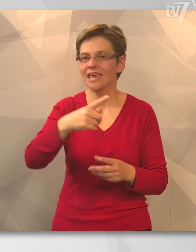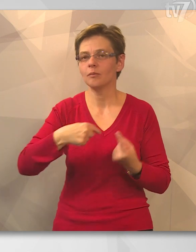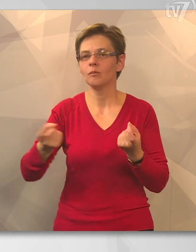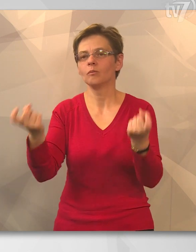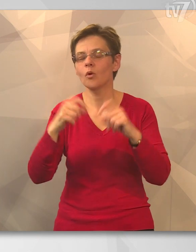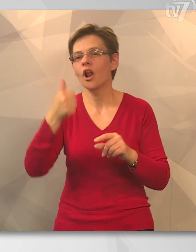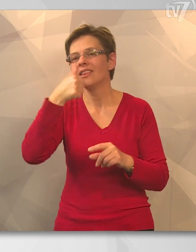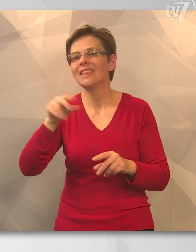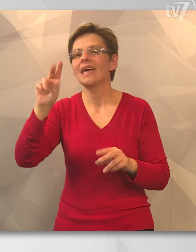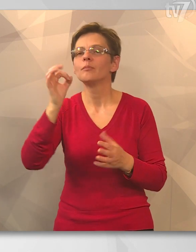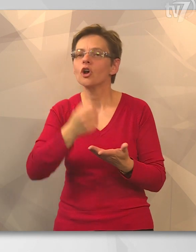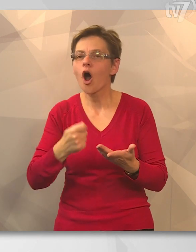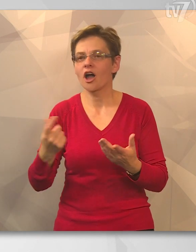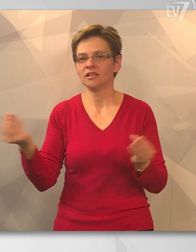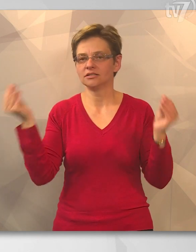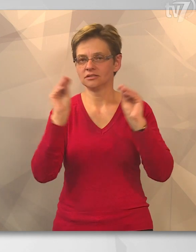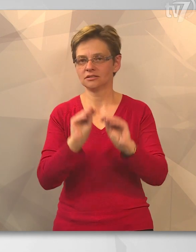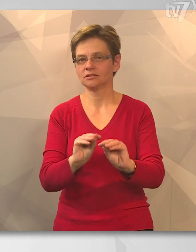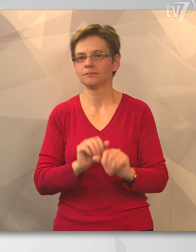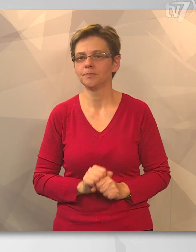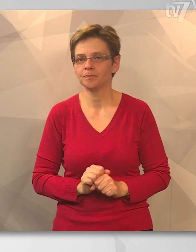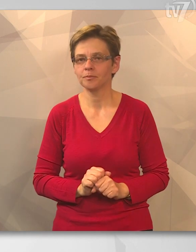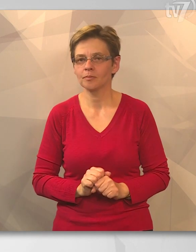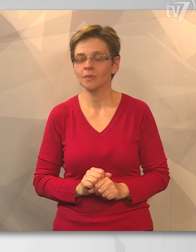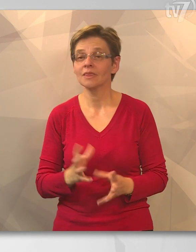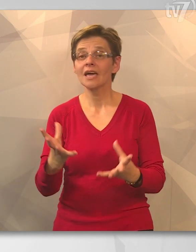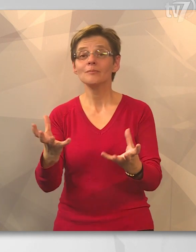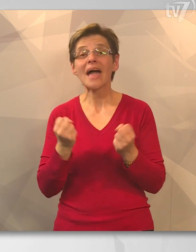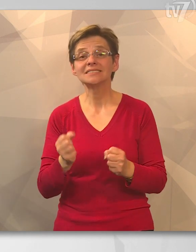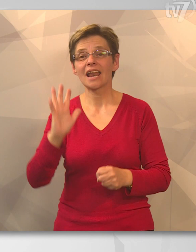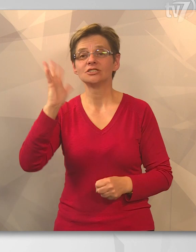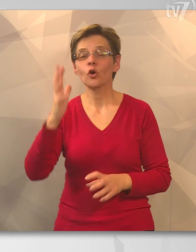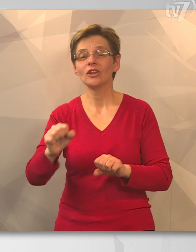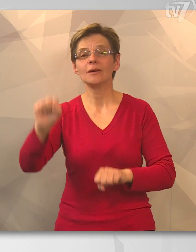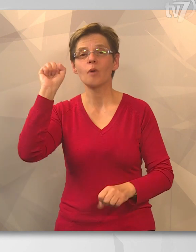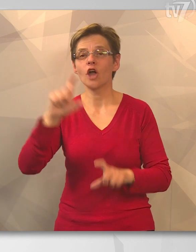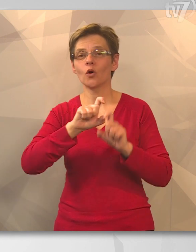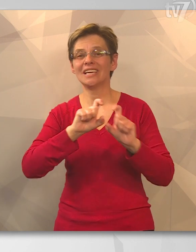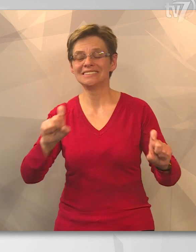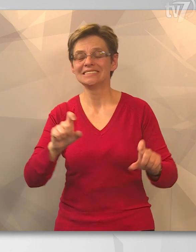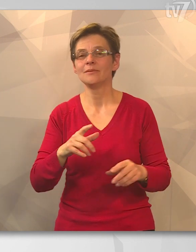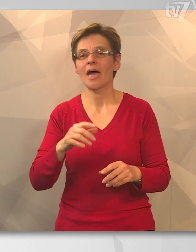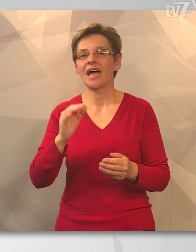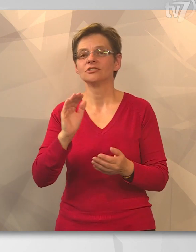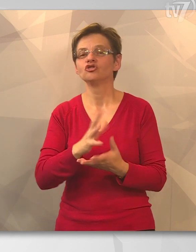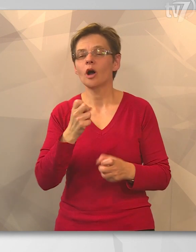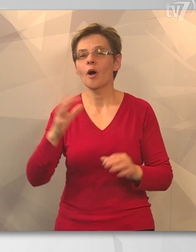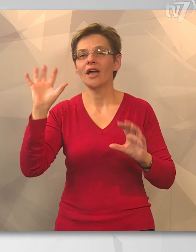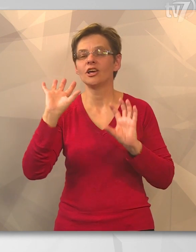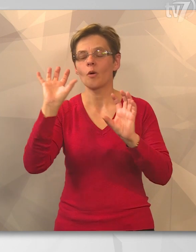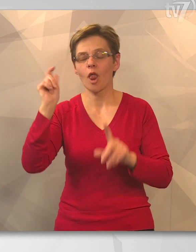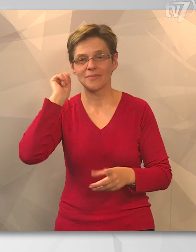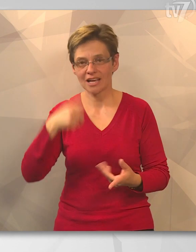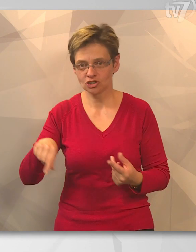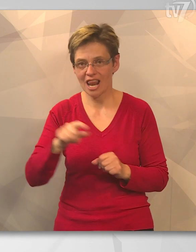környékbeli települések néprajzát mutatta be. Megszerezték 5. bajnoki címüket a Csabai Röplabdás